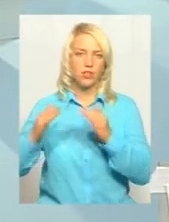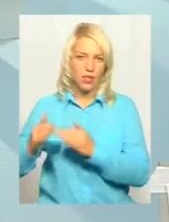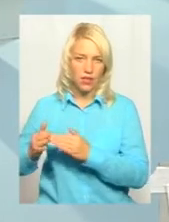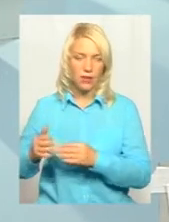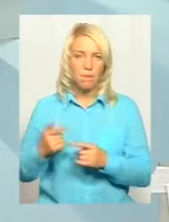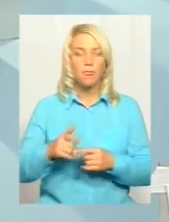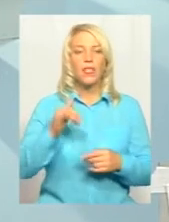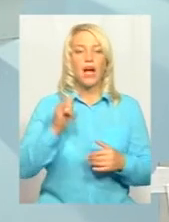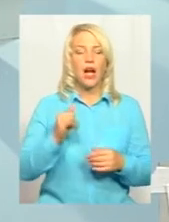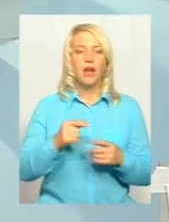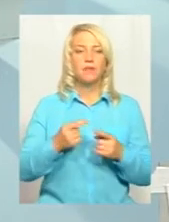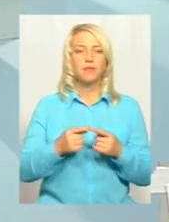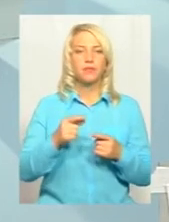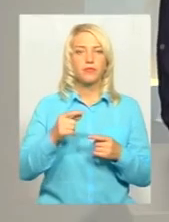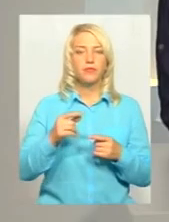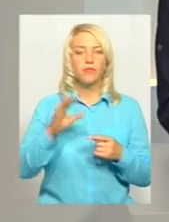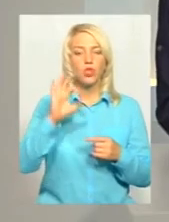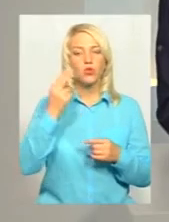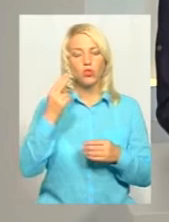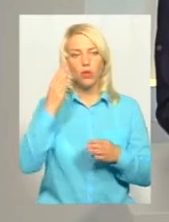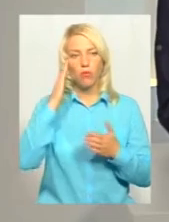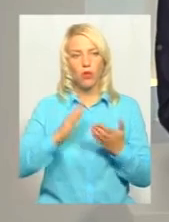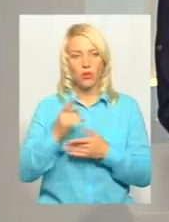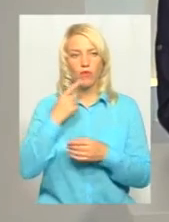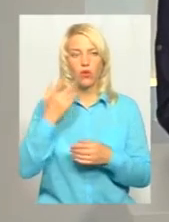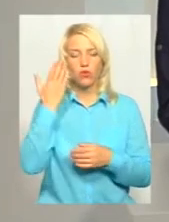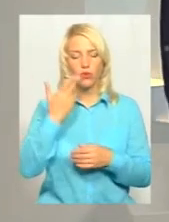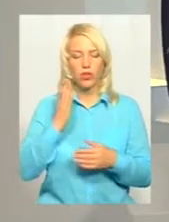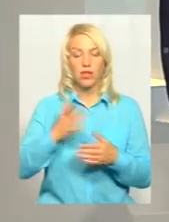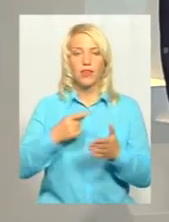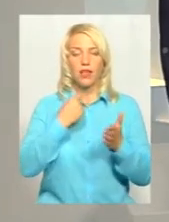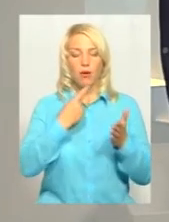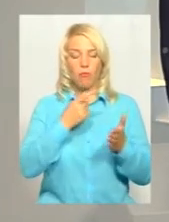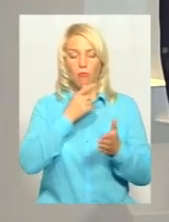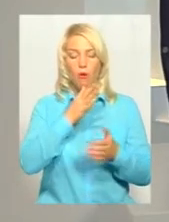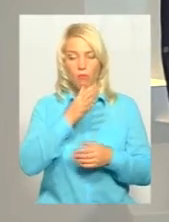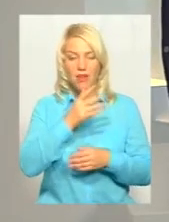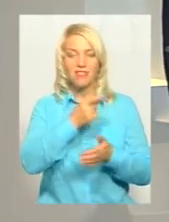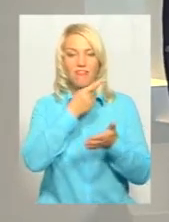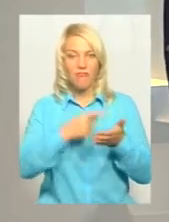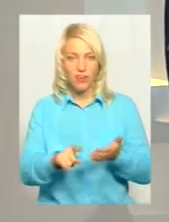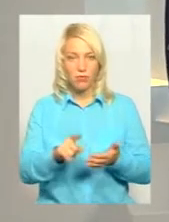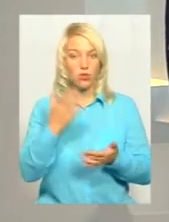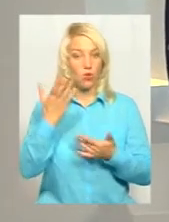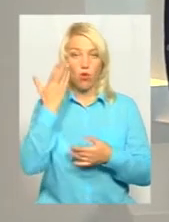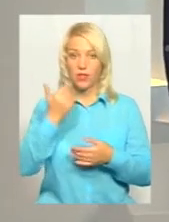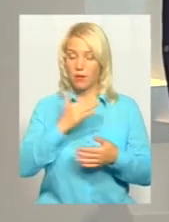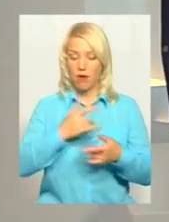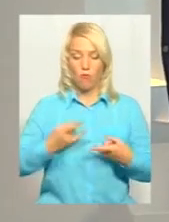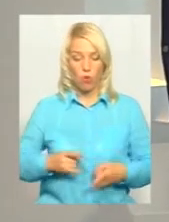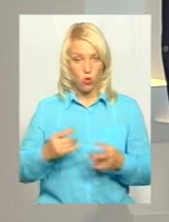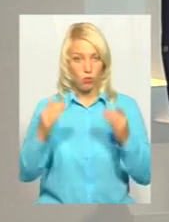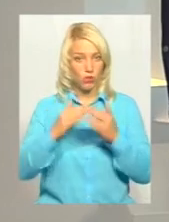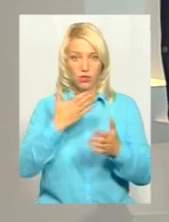будинках, а в уточненні від Мінсоцполітик йдеться ще про те, що коли на момент випуски пакетів малюка в пологовому немає ще пакунків,